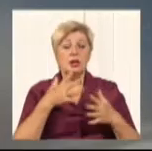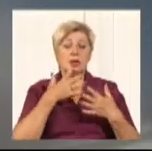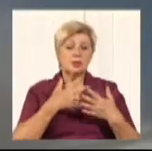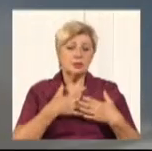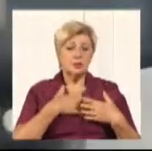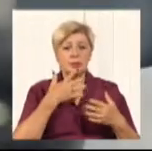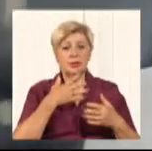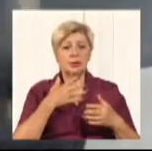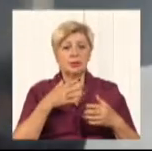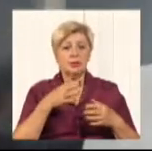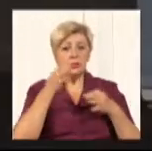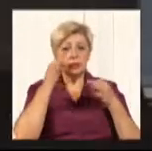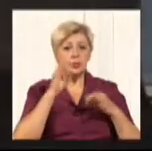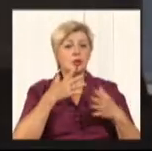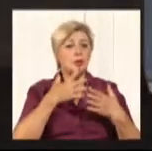Це не вивірно.